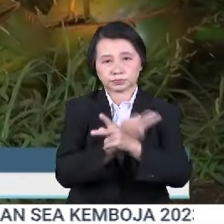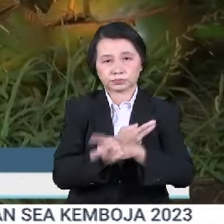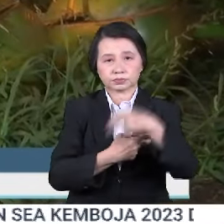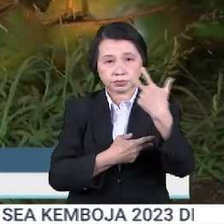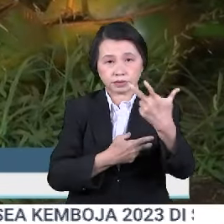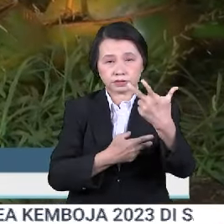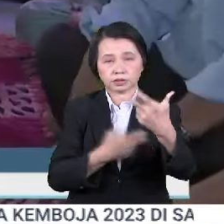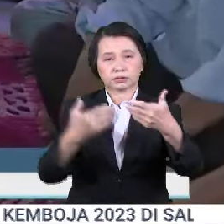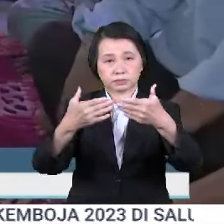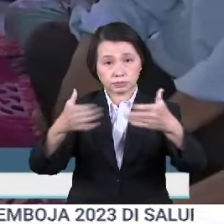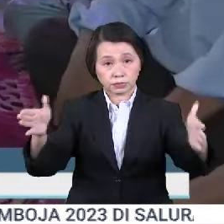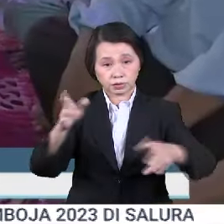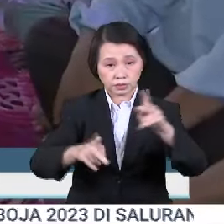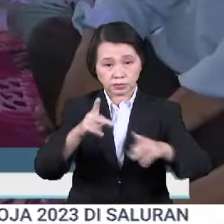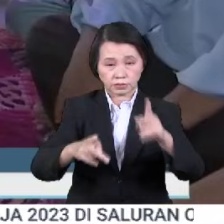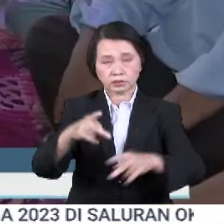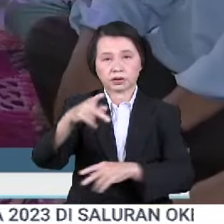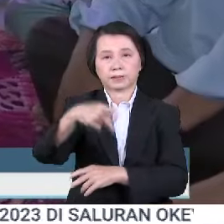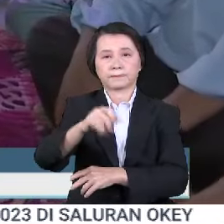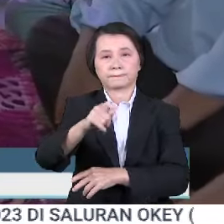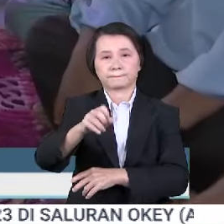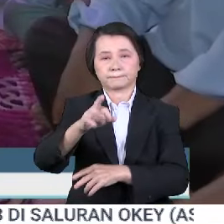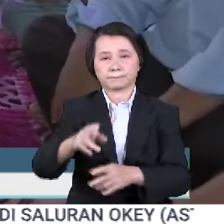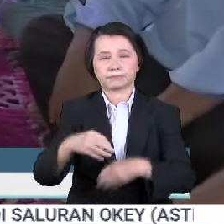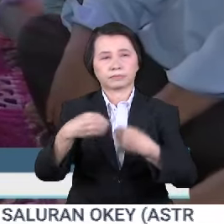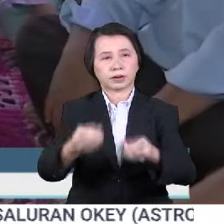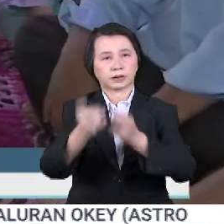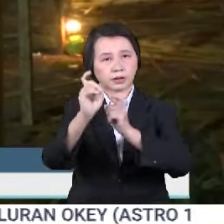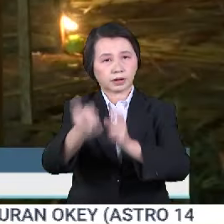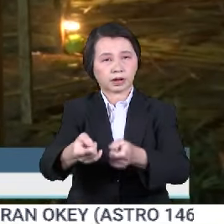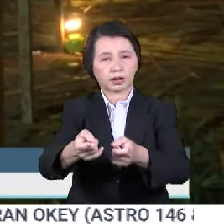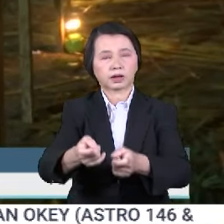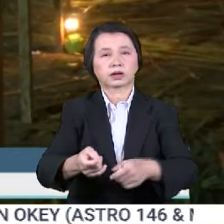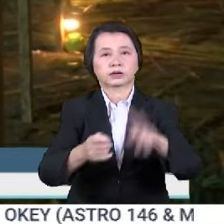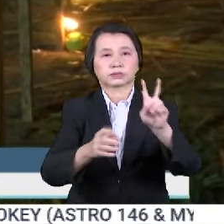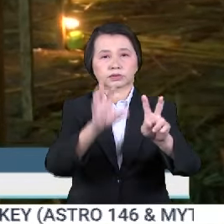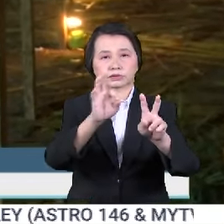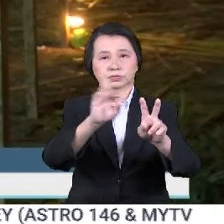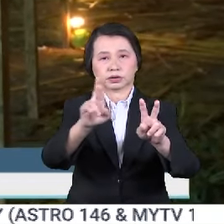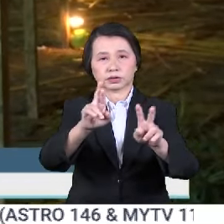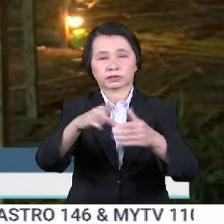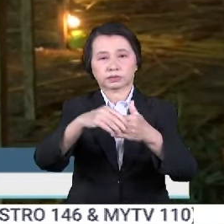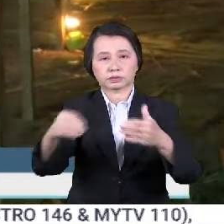terbuka kepada penduduk daerah papar menawarkan hadiah keseluruhan RM29,000.